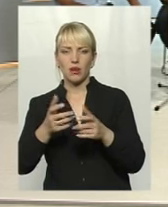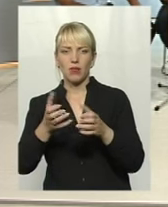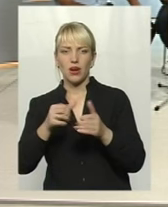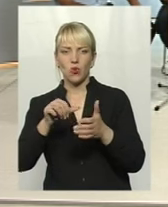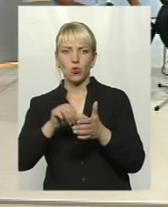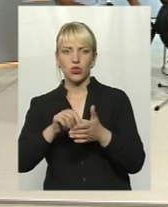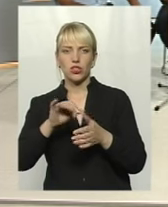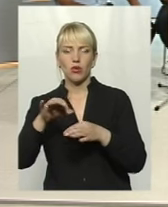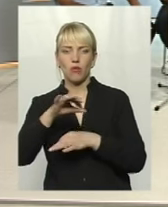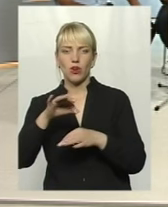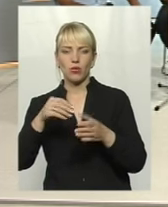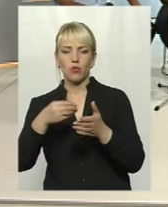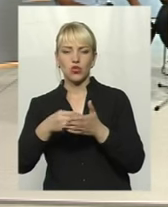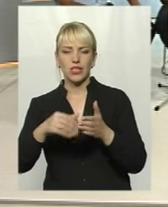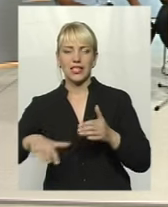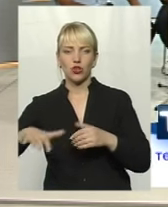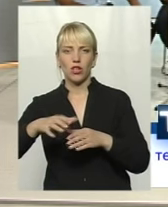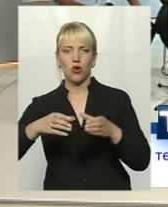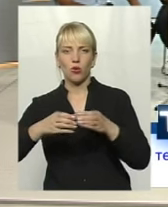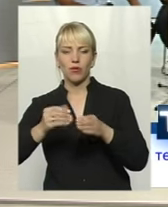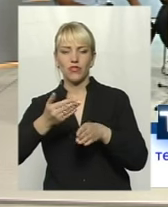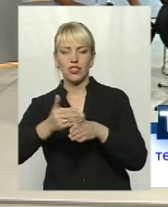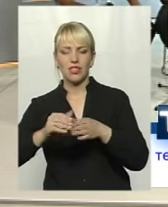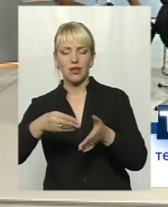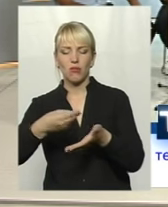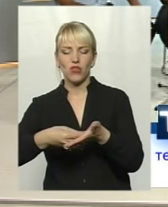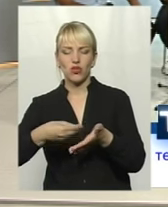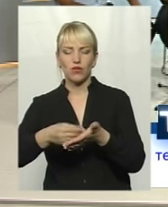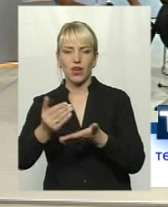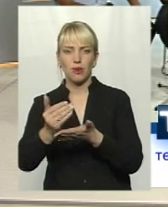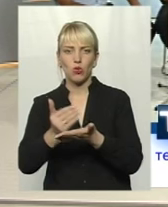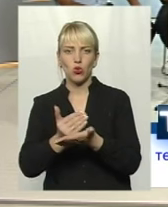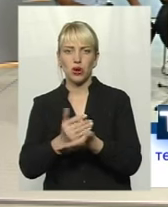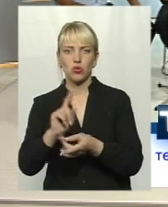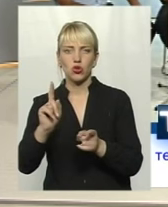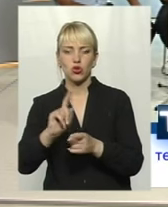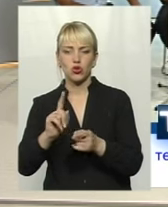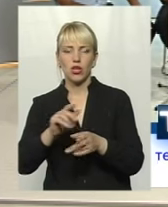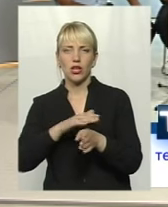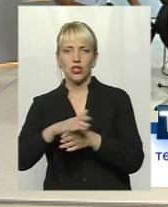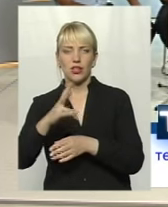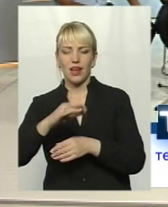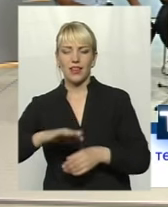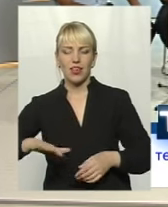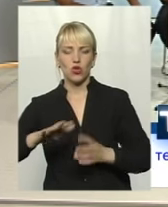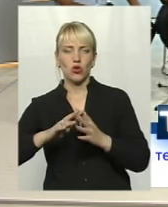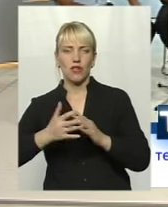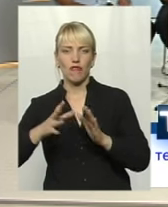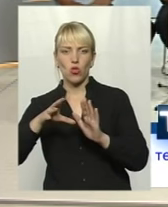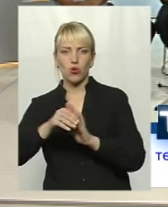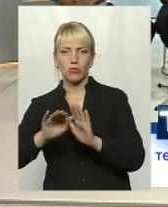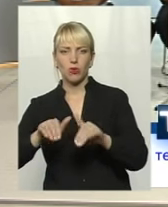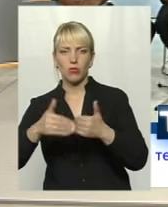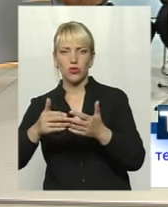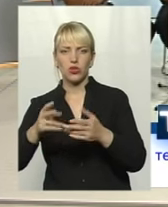бюджету територіальної громади в частині фінансування програм, що реалізуються на території відповідного селища. Вносить пропозиції доконавчого